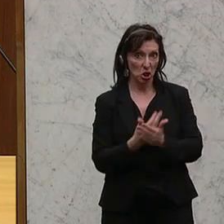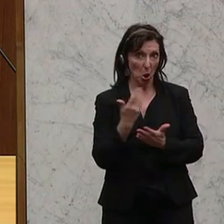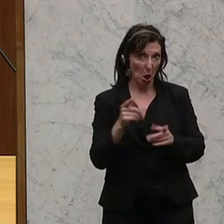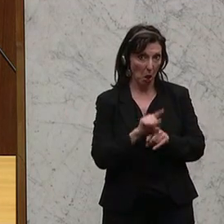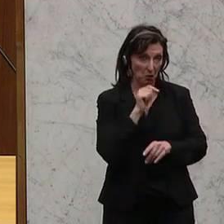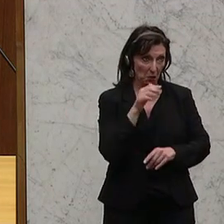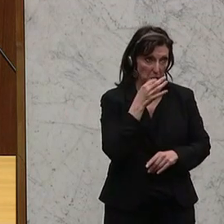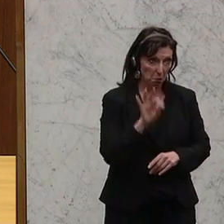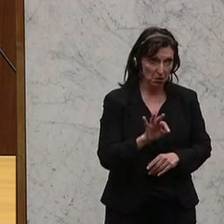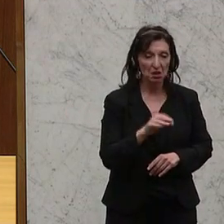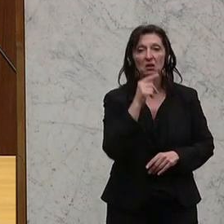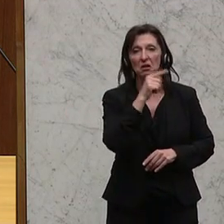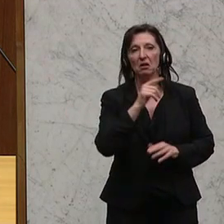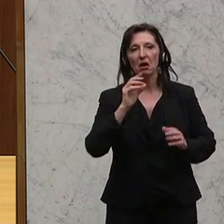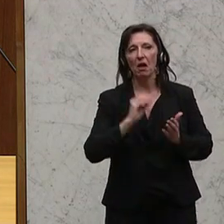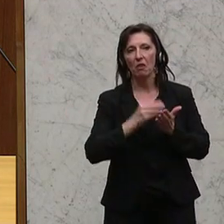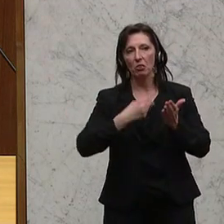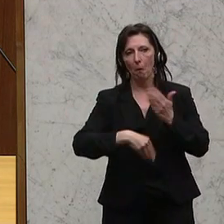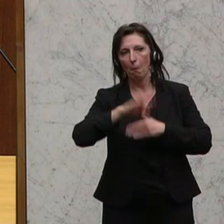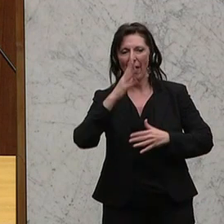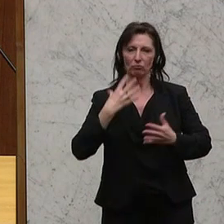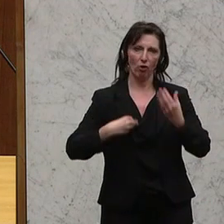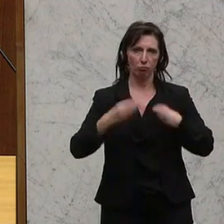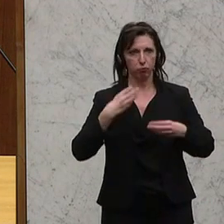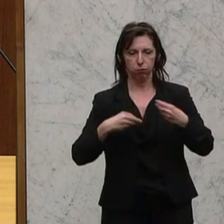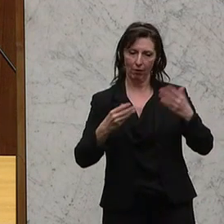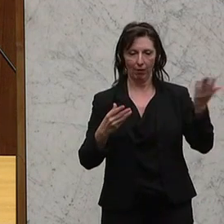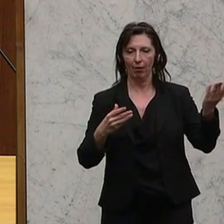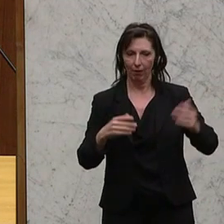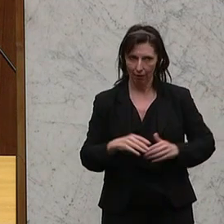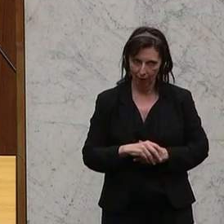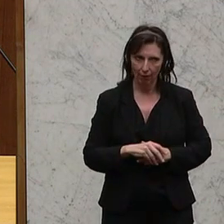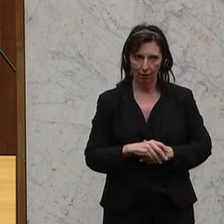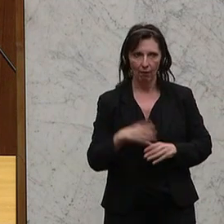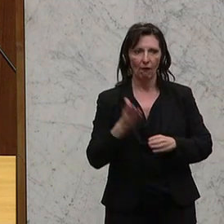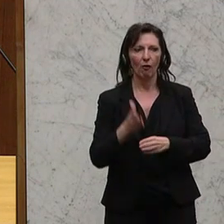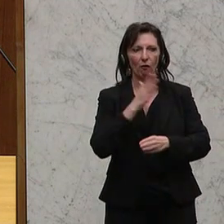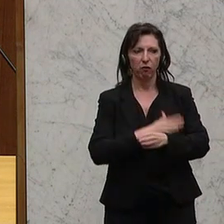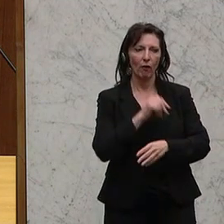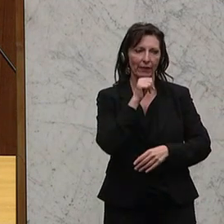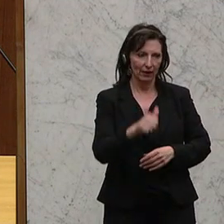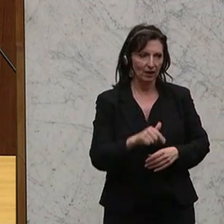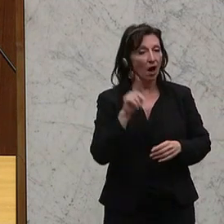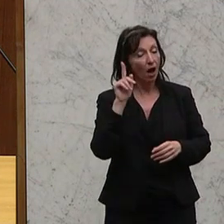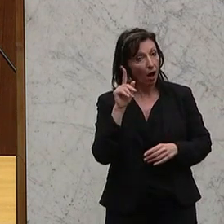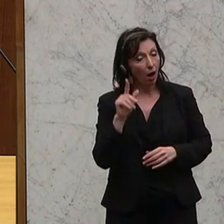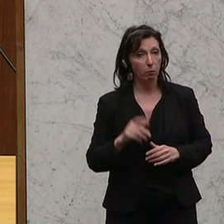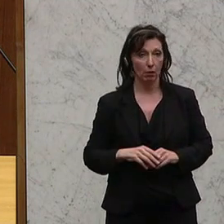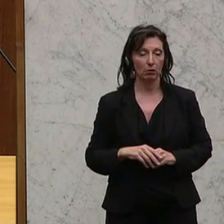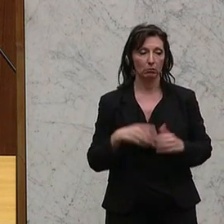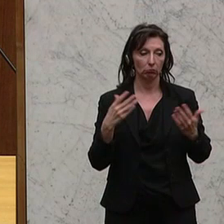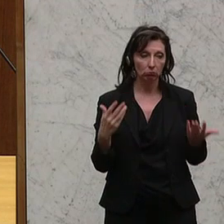besser, nur dass er es halt auf noch einem höheren, schauspielerischen Niveau schafft, als Vorgänger. Aber grundsätzlich,